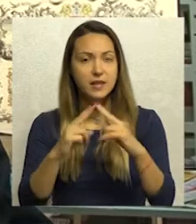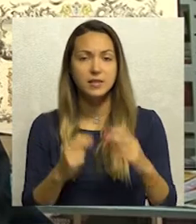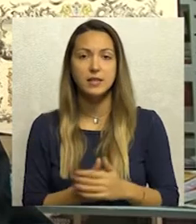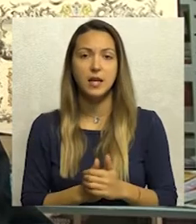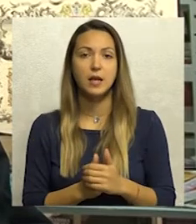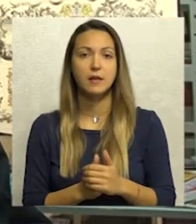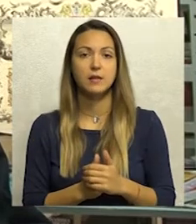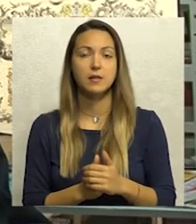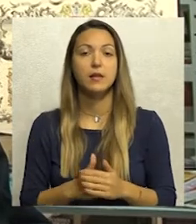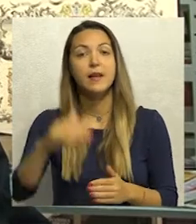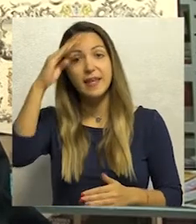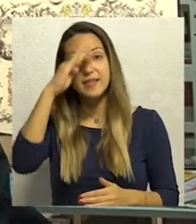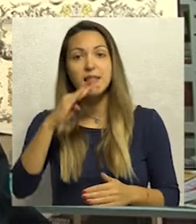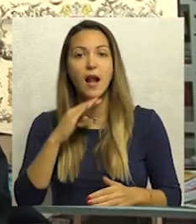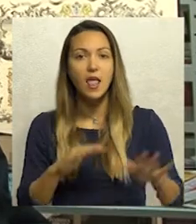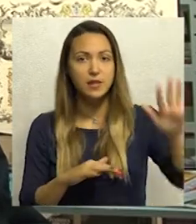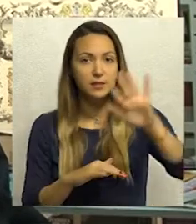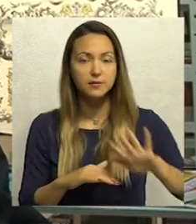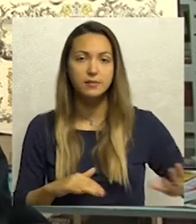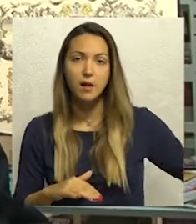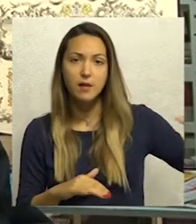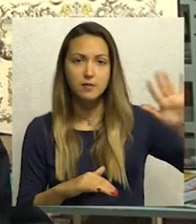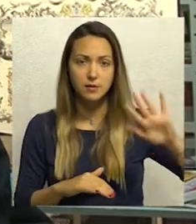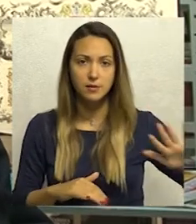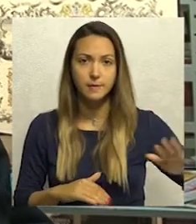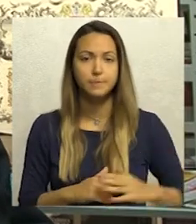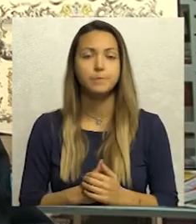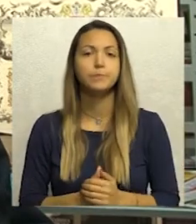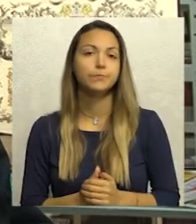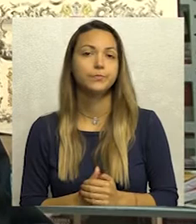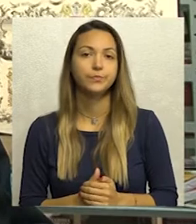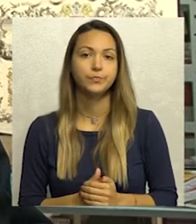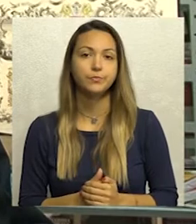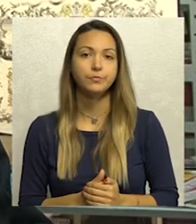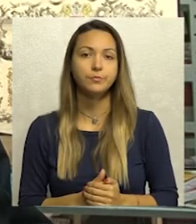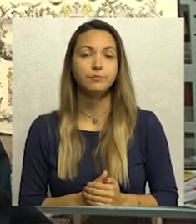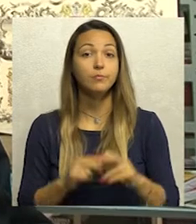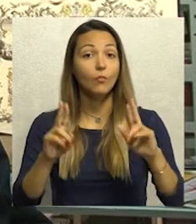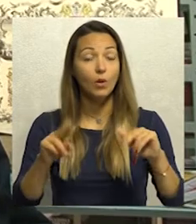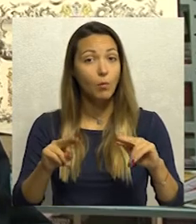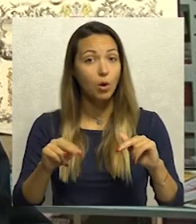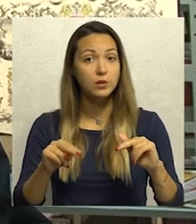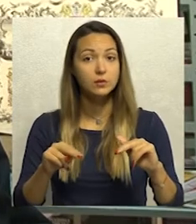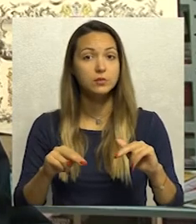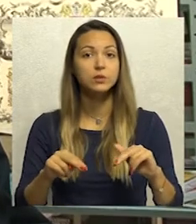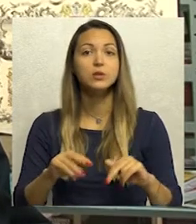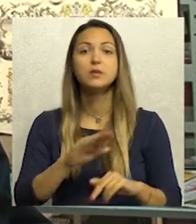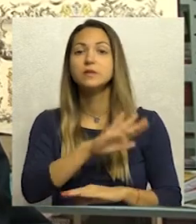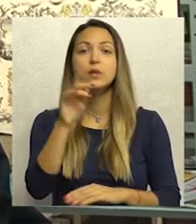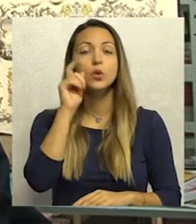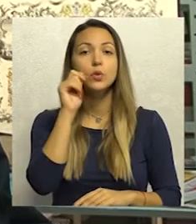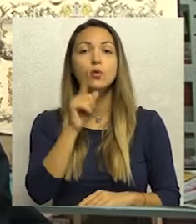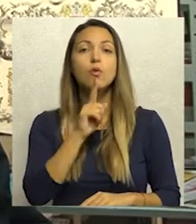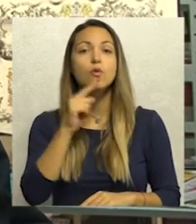italijanskog dela, zavljamo učizmu kao nekakav kontinent u to vreme i mogli su svi ugledniji ljudi koji su znaju i latinski,